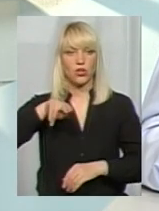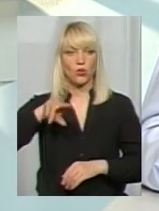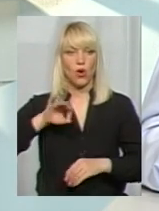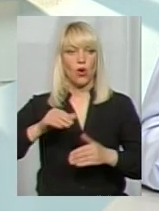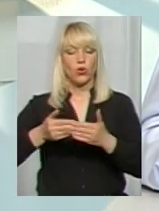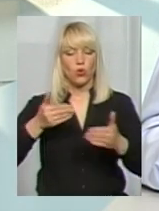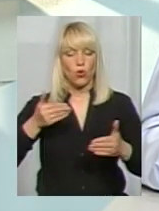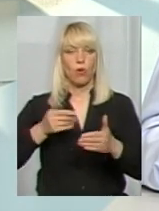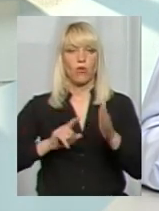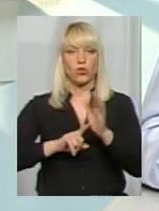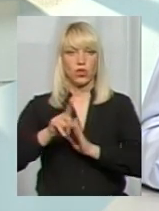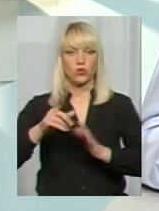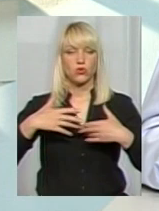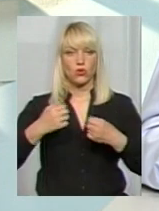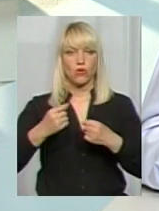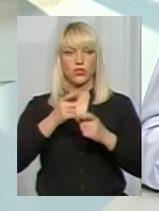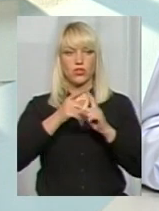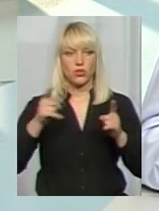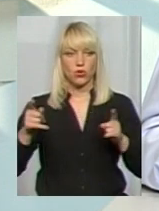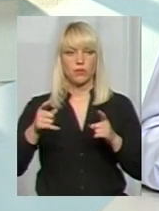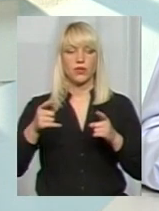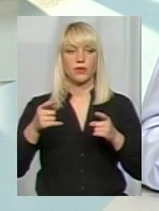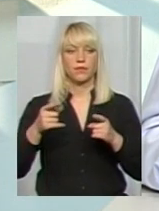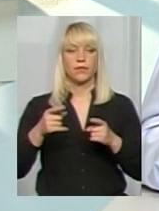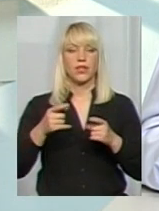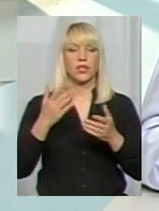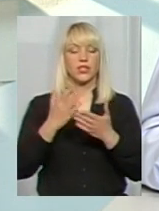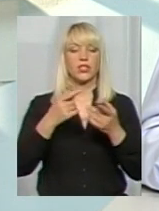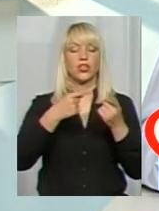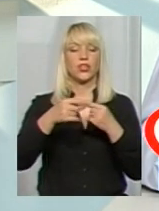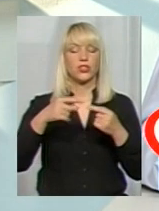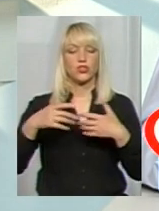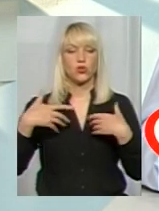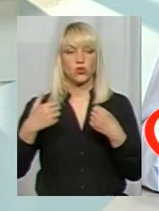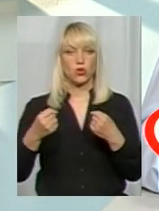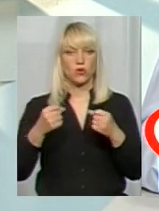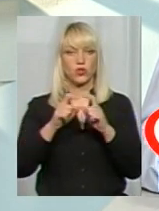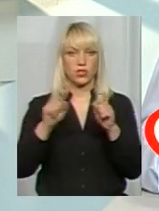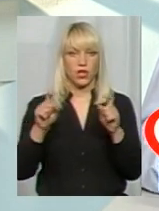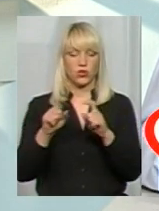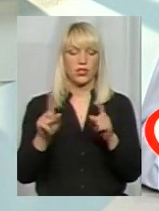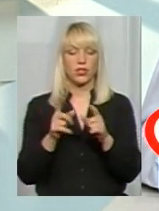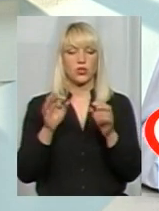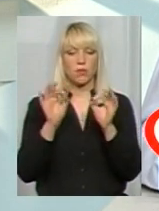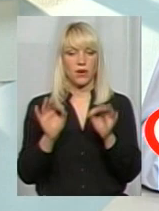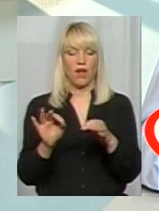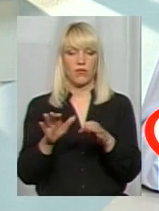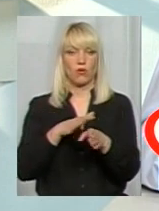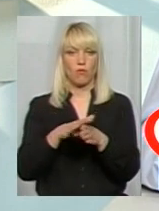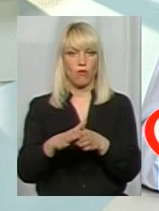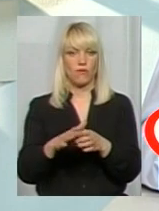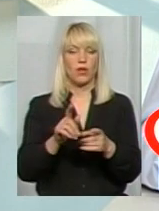оздоровчого сезону, до початку дітей намічено і ряд інших заходів для того, щоб правильно і повній мірі